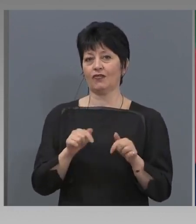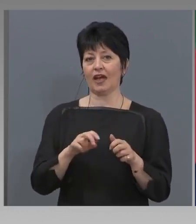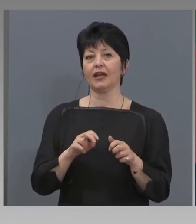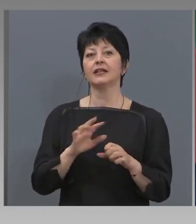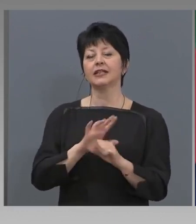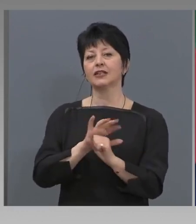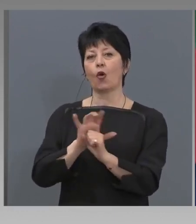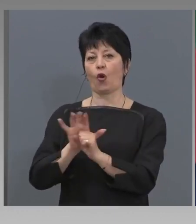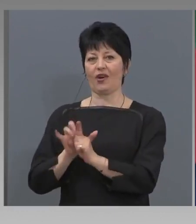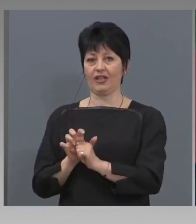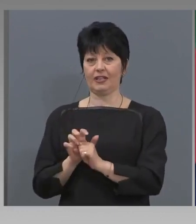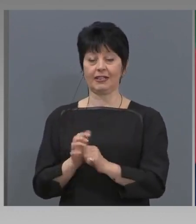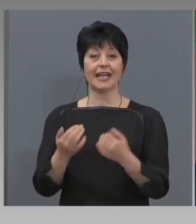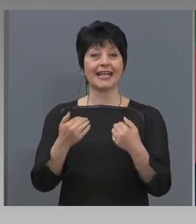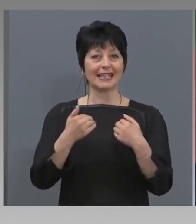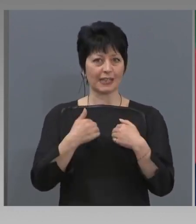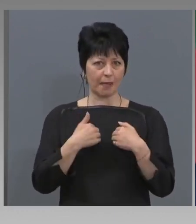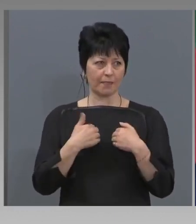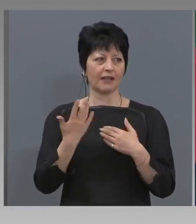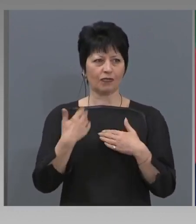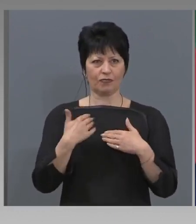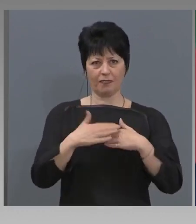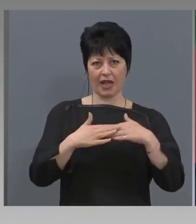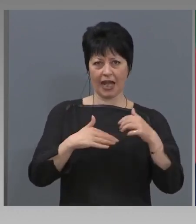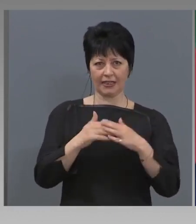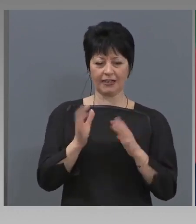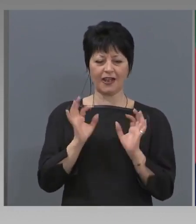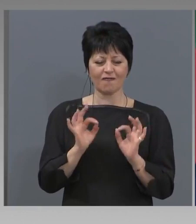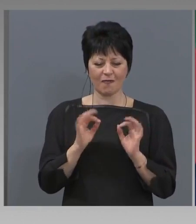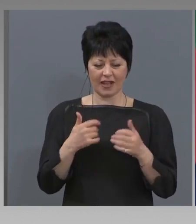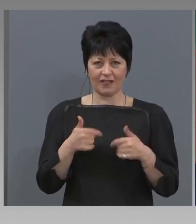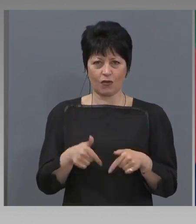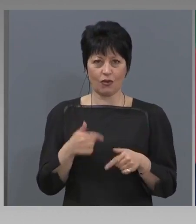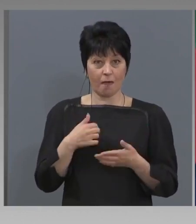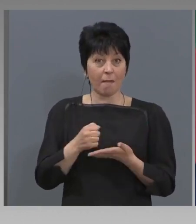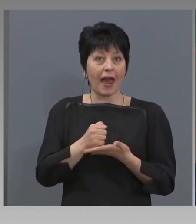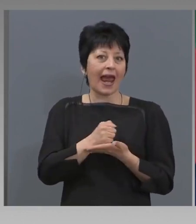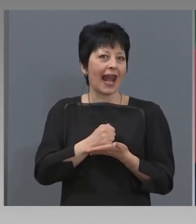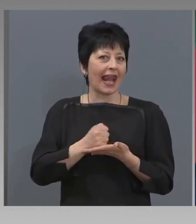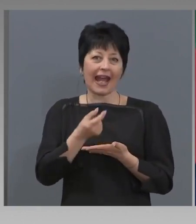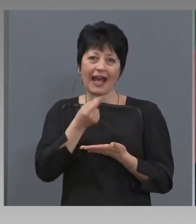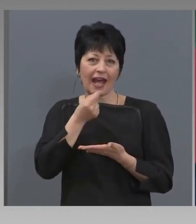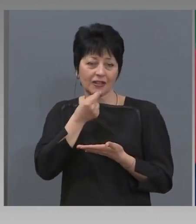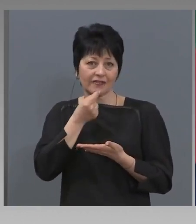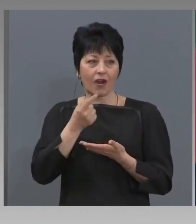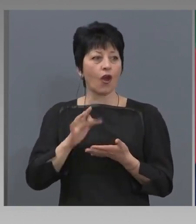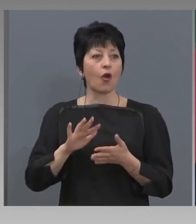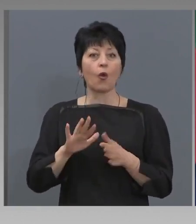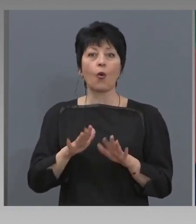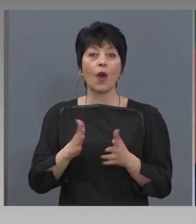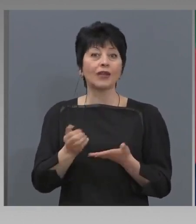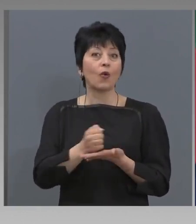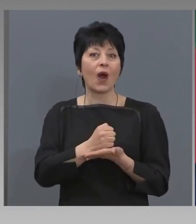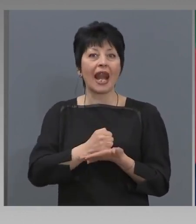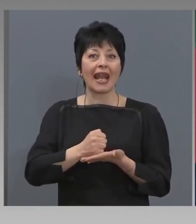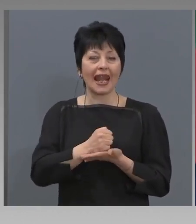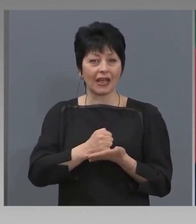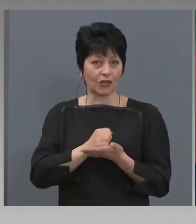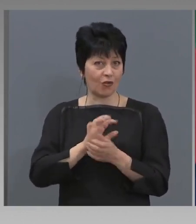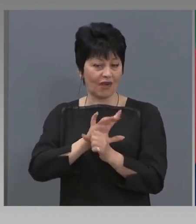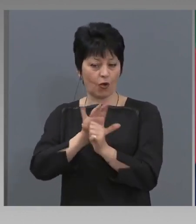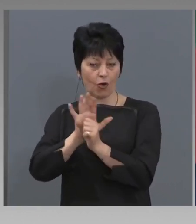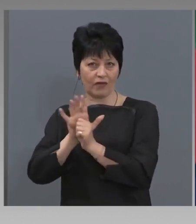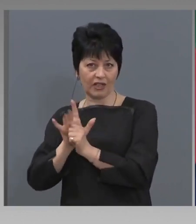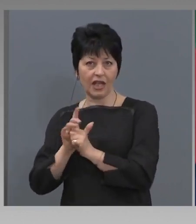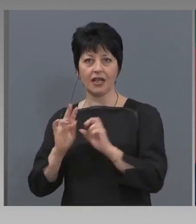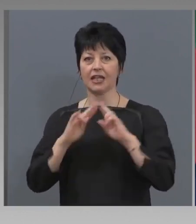за мене от практиката знам, че в момента, в който имаме лекарство, който лекува коронавируса, света ще